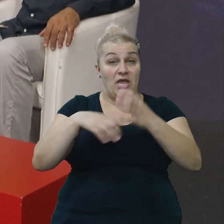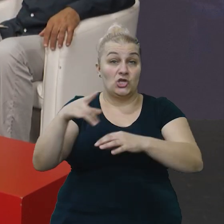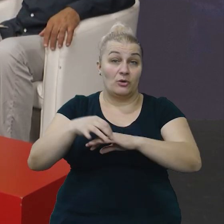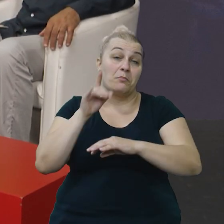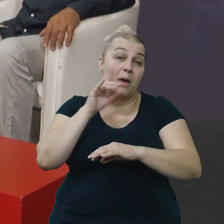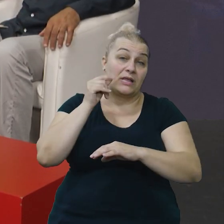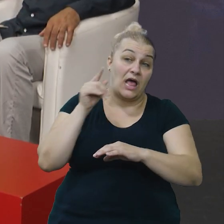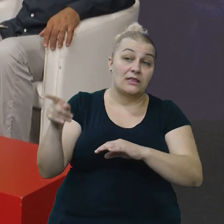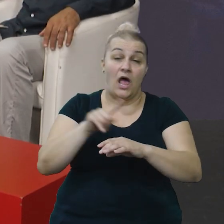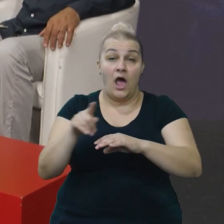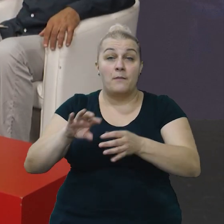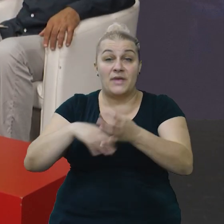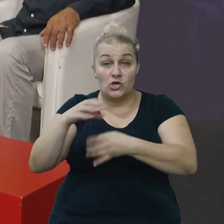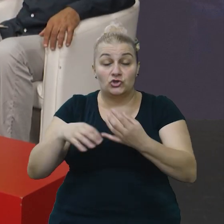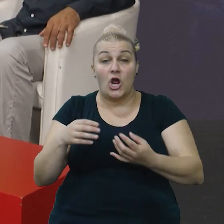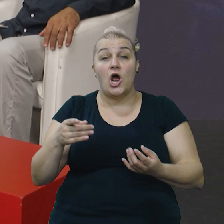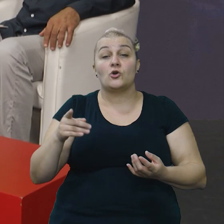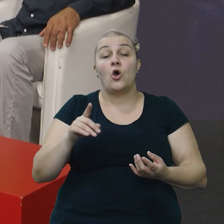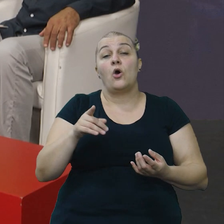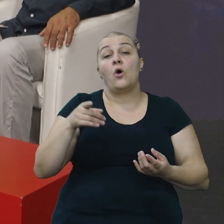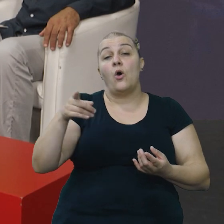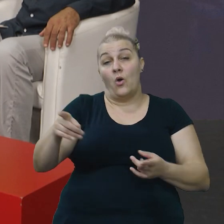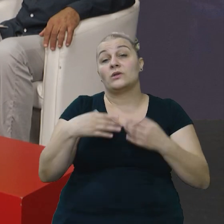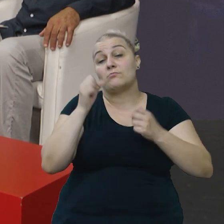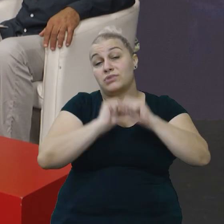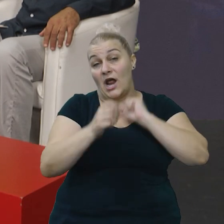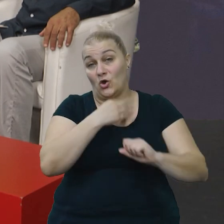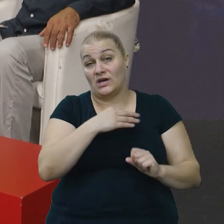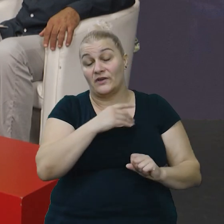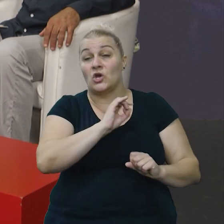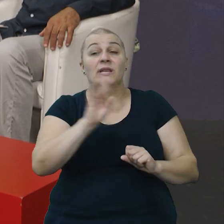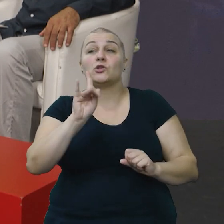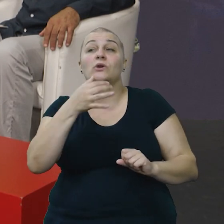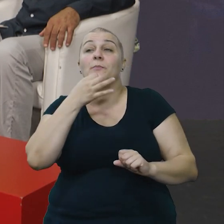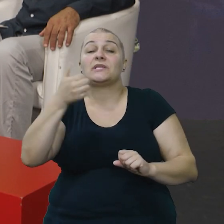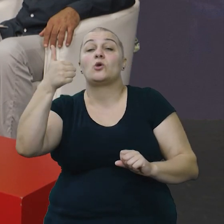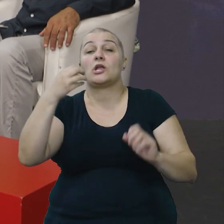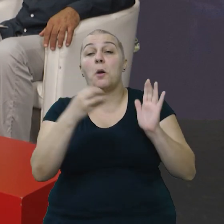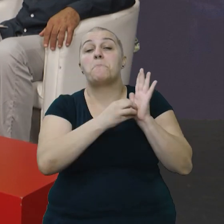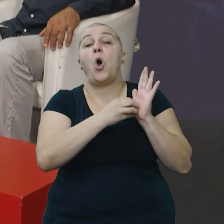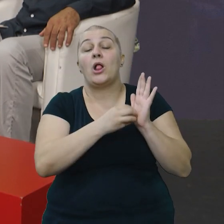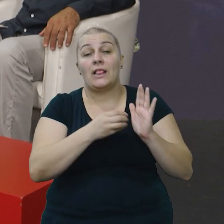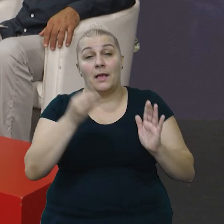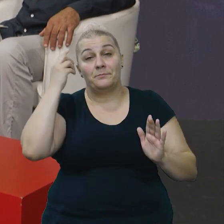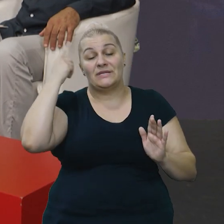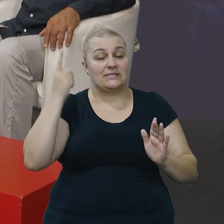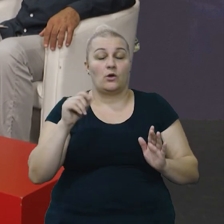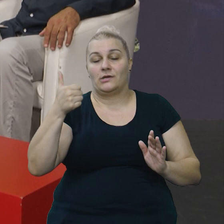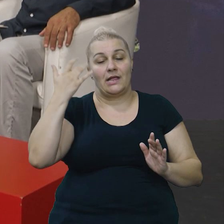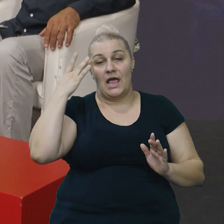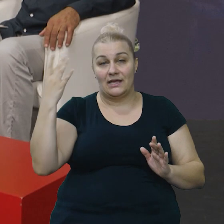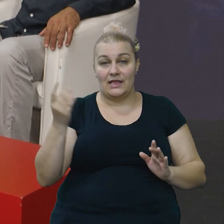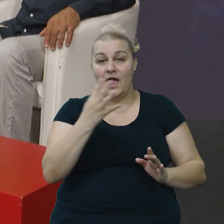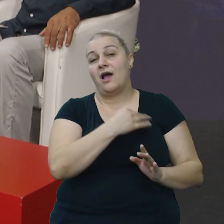domovina. Vas niko nije pitao tko je prvo polje, nego vi ste imali samo jedno polje, jednu misao, jednu ideju. Tako je.